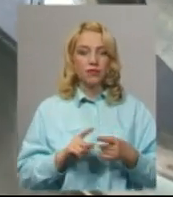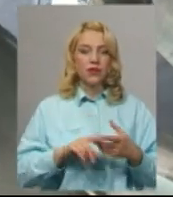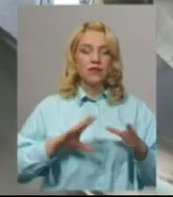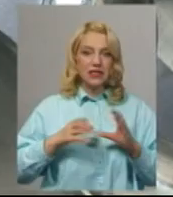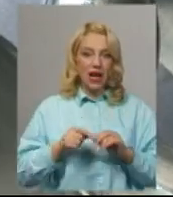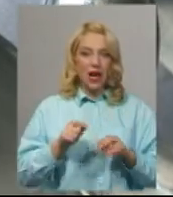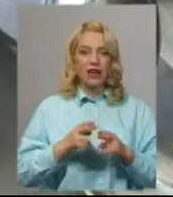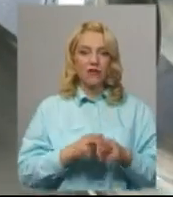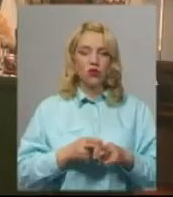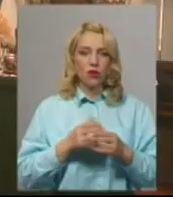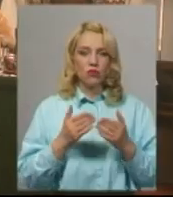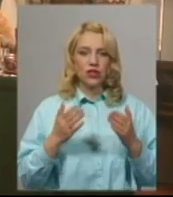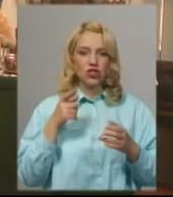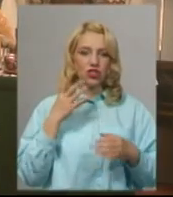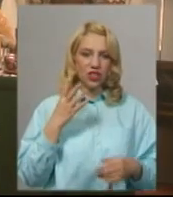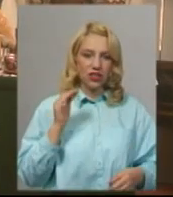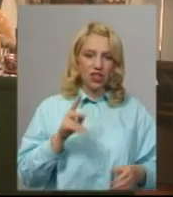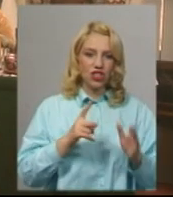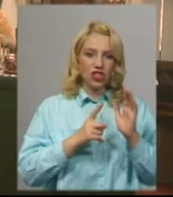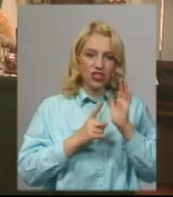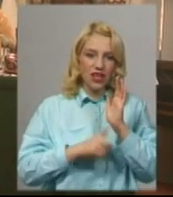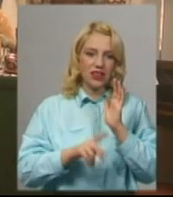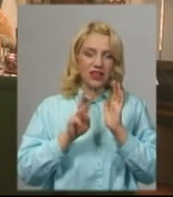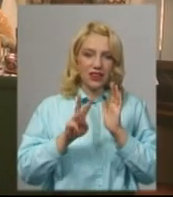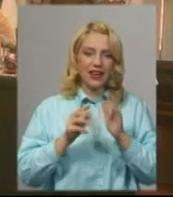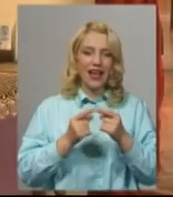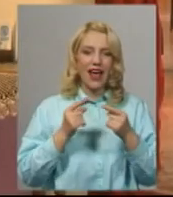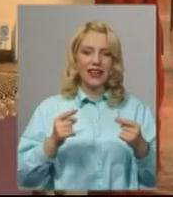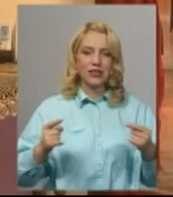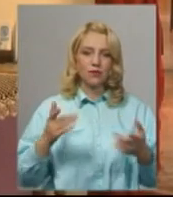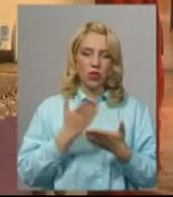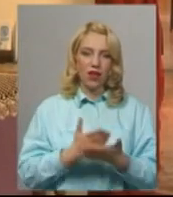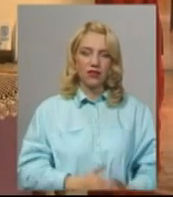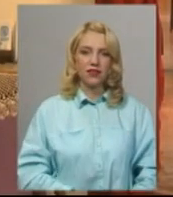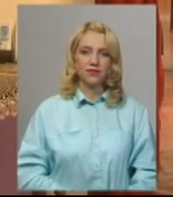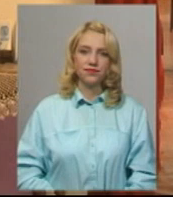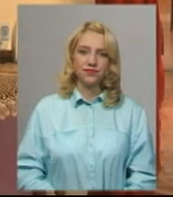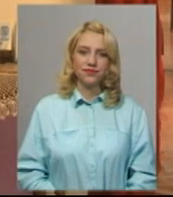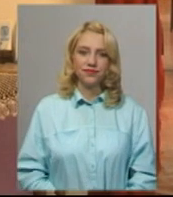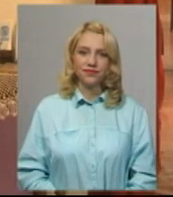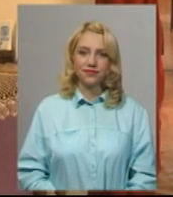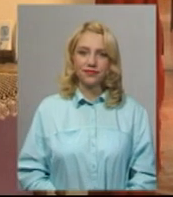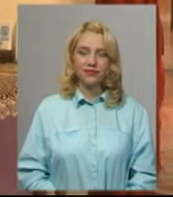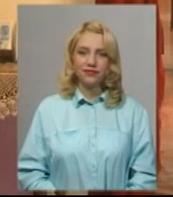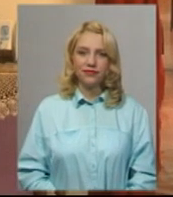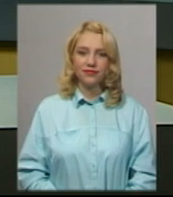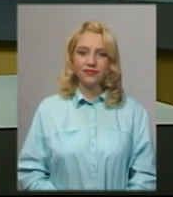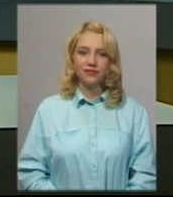4363 експонати, каже Наталія Барахтенко. Михайло Жойла, Віктор Кравий. Новини на Суспільному. Хмельниччина.